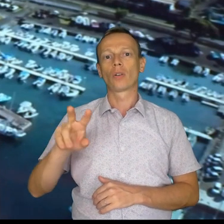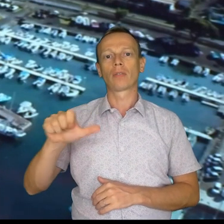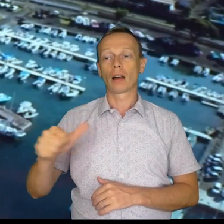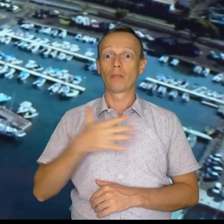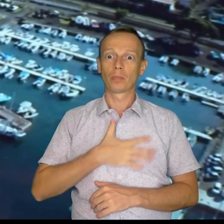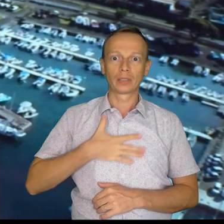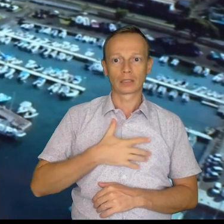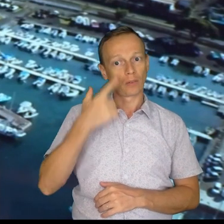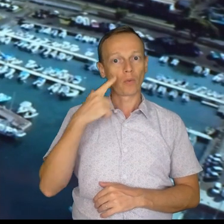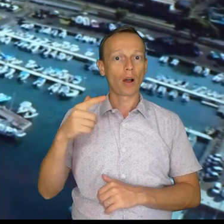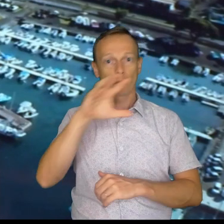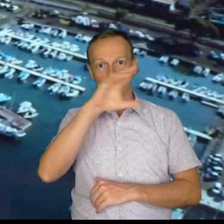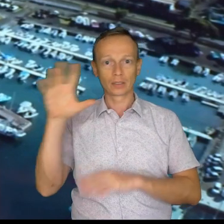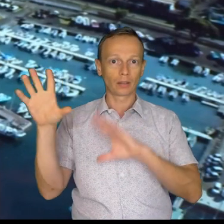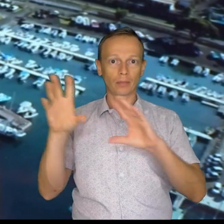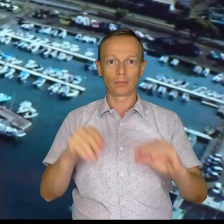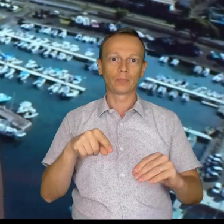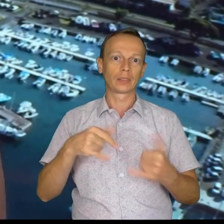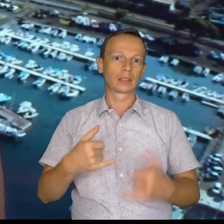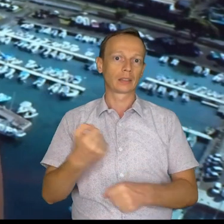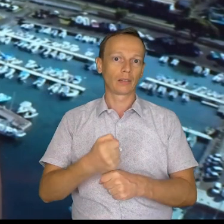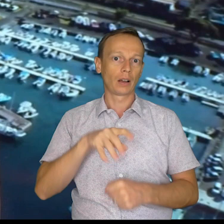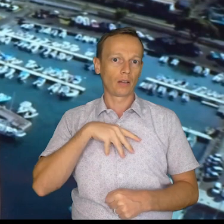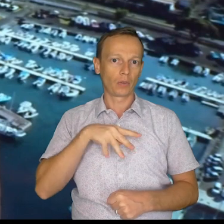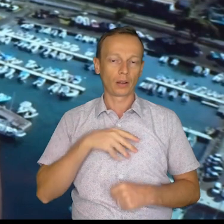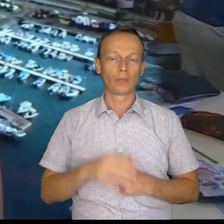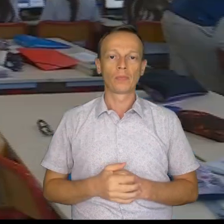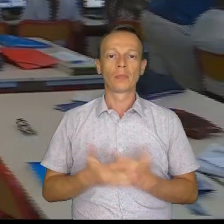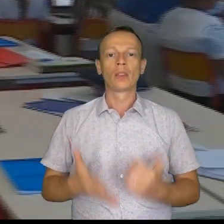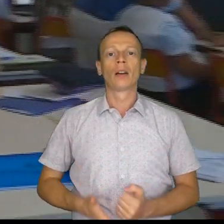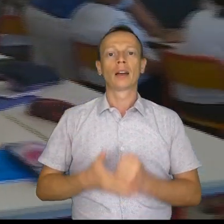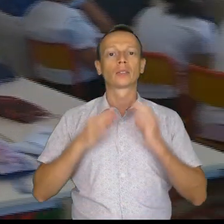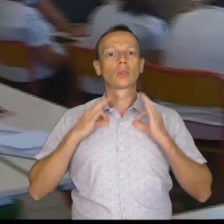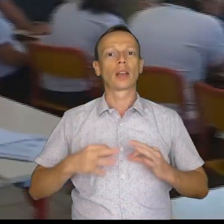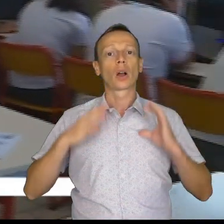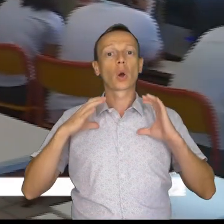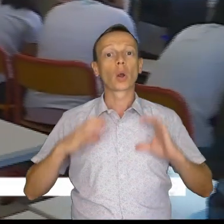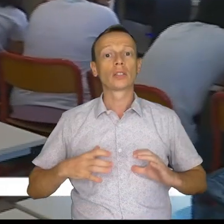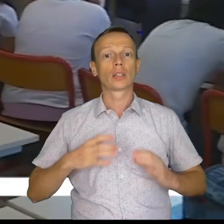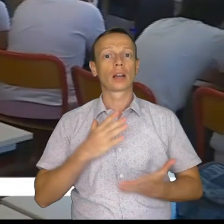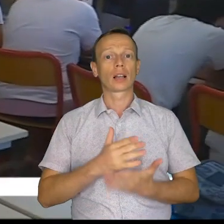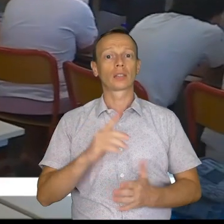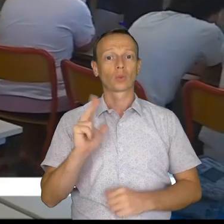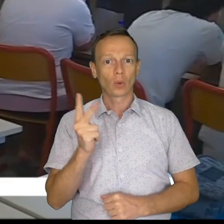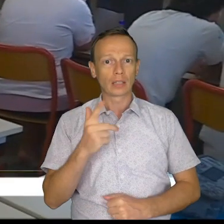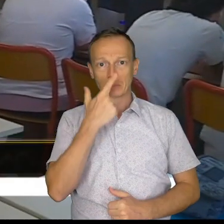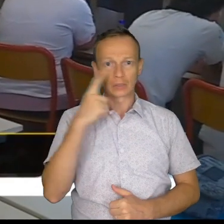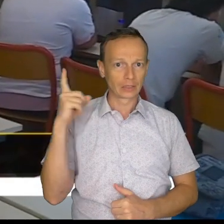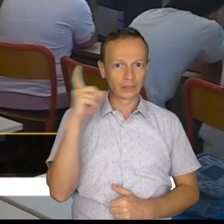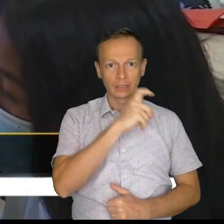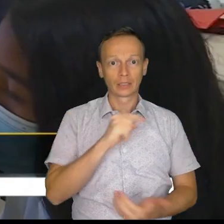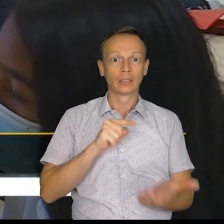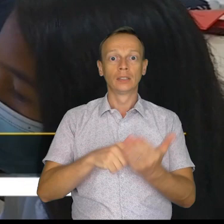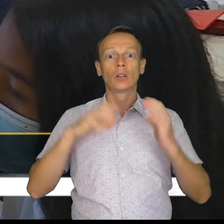Polynésiens à ces places. C'est une aide scolaire adressée aux collégiens des classes de 3e en difficulté. Au collège de Tiperoui,